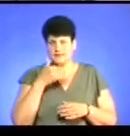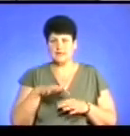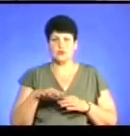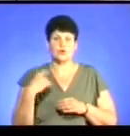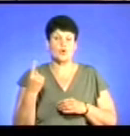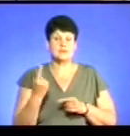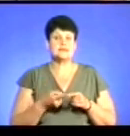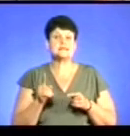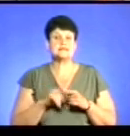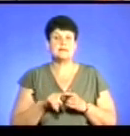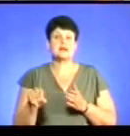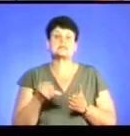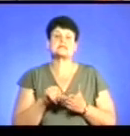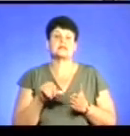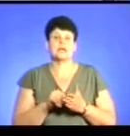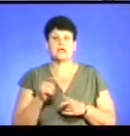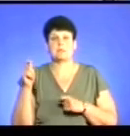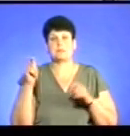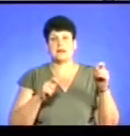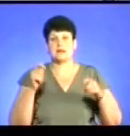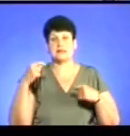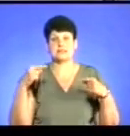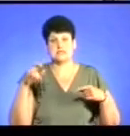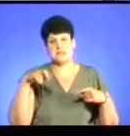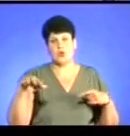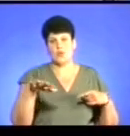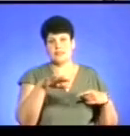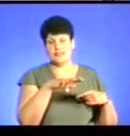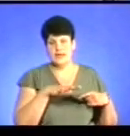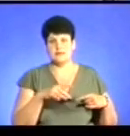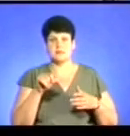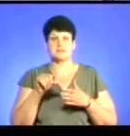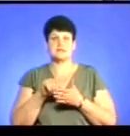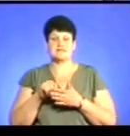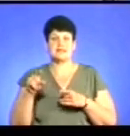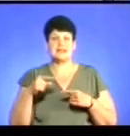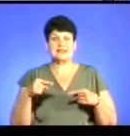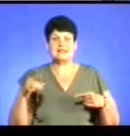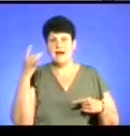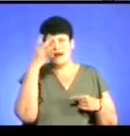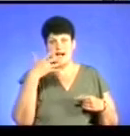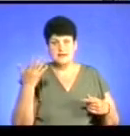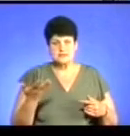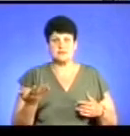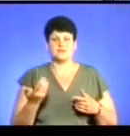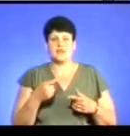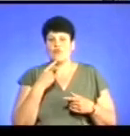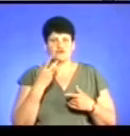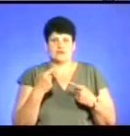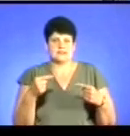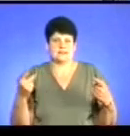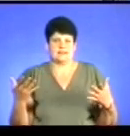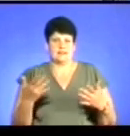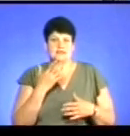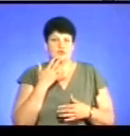області, а це представники, які приїхали з різних континентів, представники різних рас, вже не говорячи різних національностей. І в нас